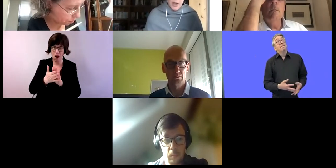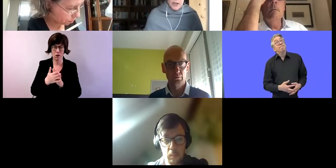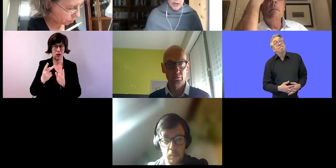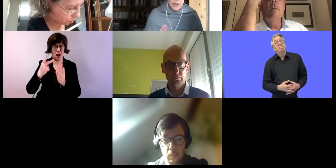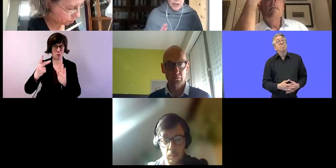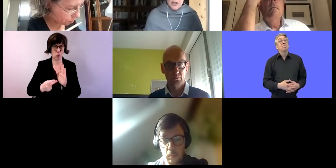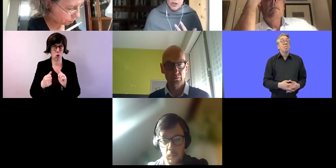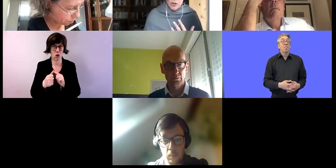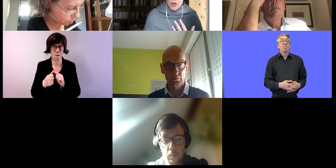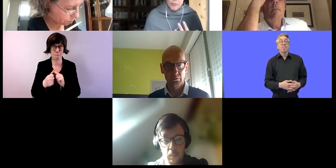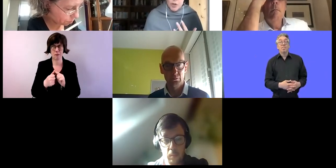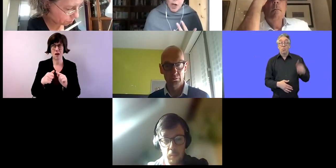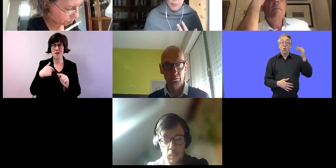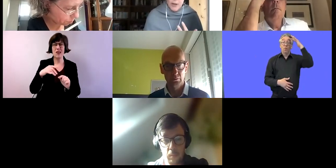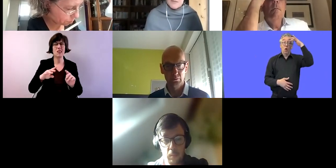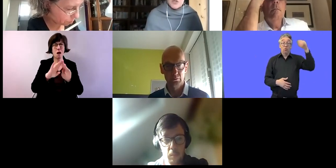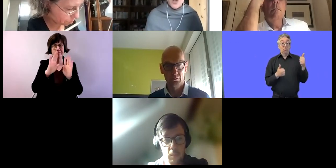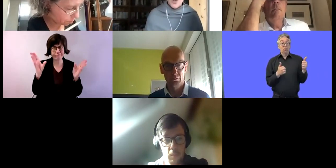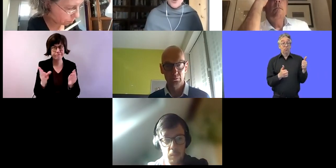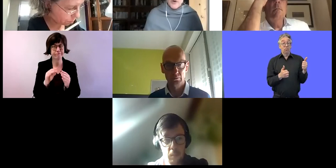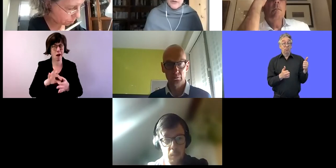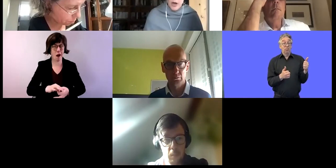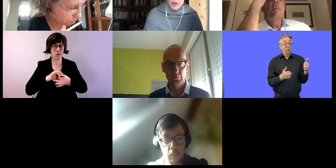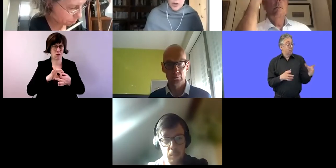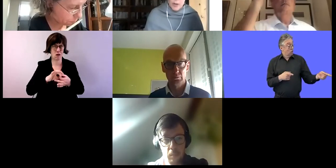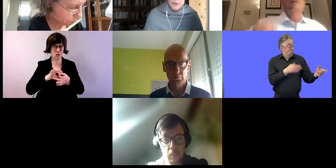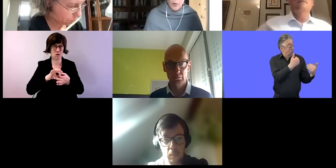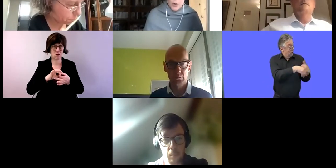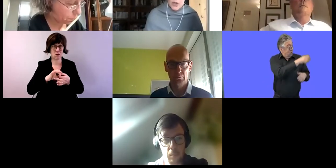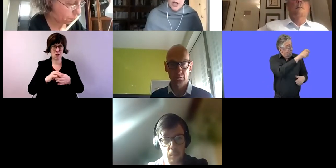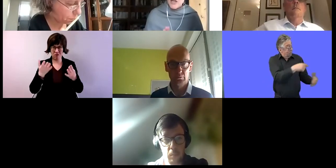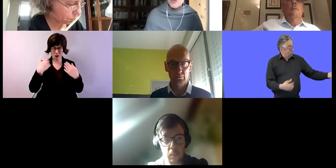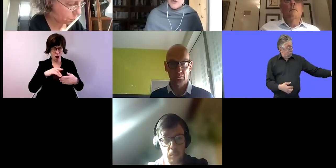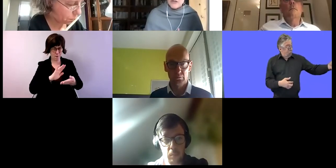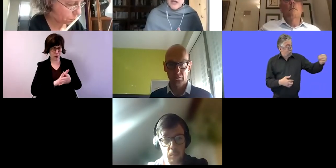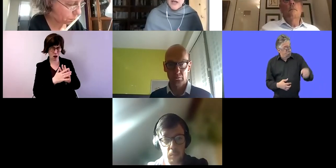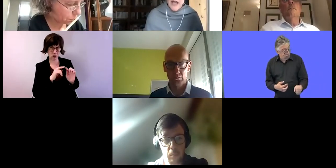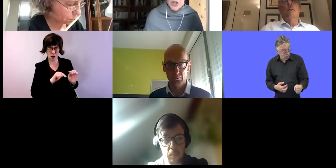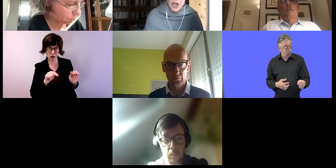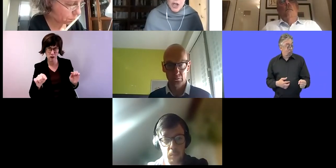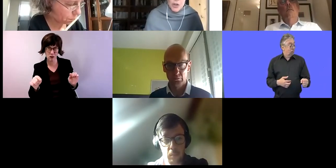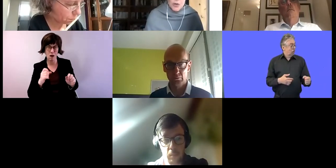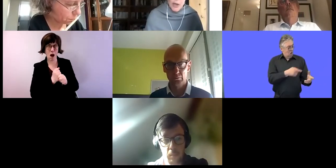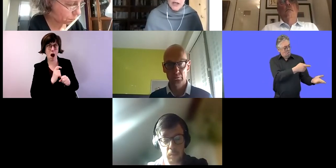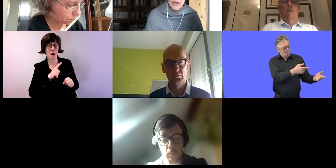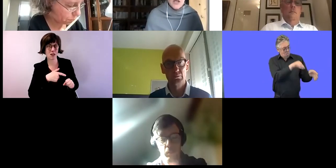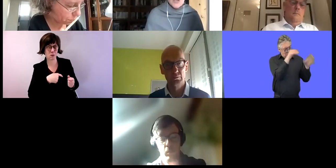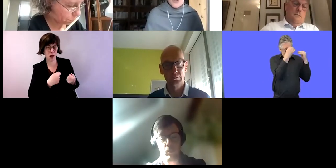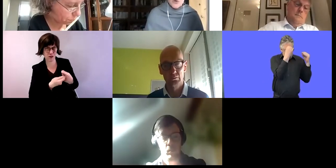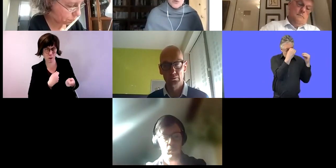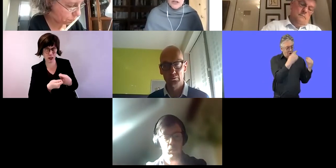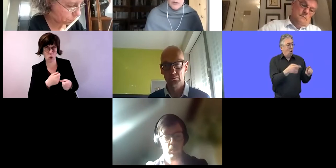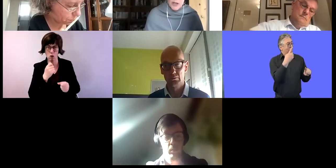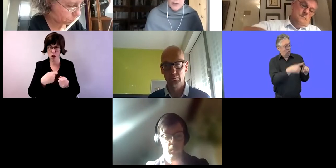da haben wir einen ganzheitlichen Ansatz verfolgt. Wir hatten da Praktikanten, dann Arbeitsplatzvermittlung, Unterstützung am